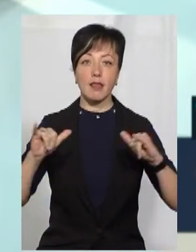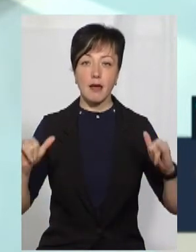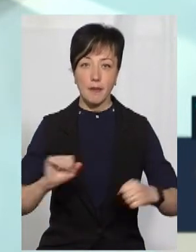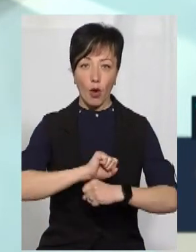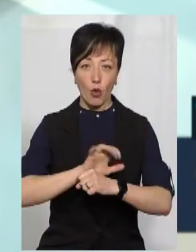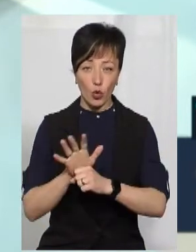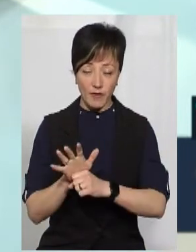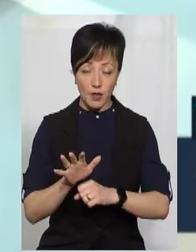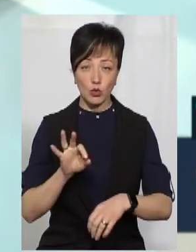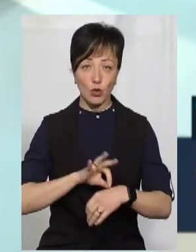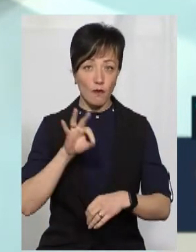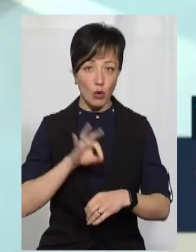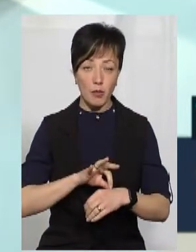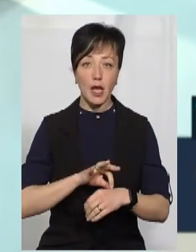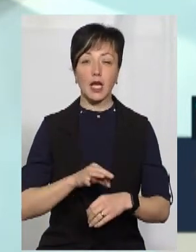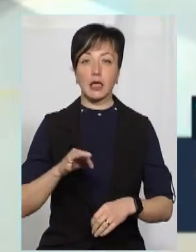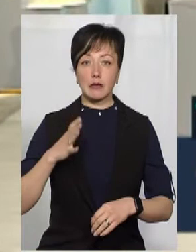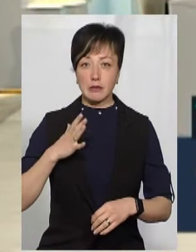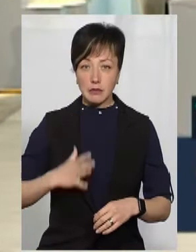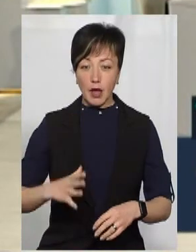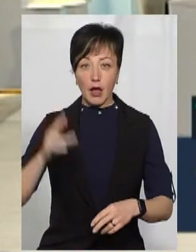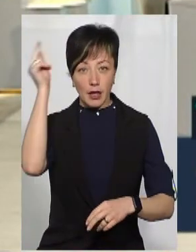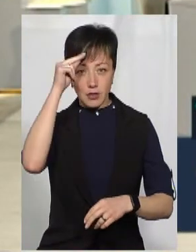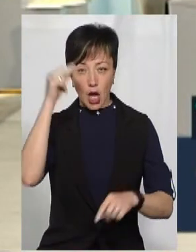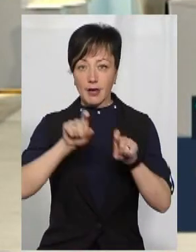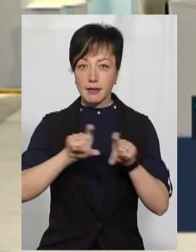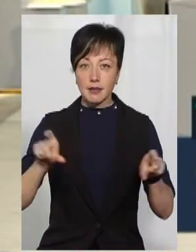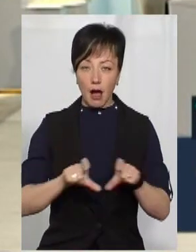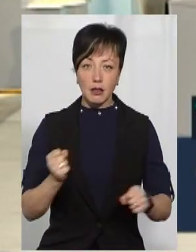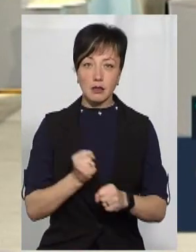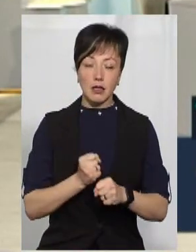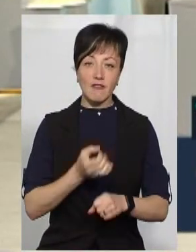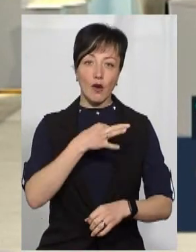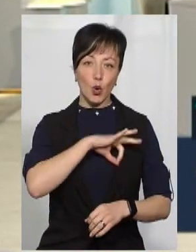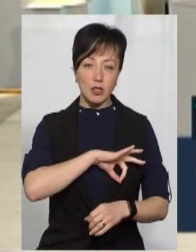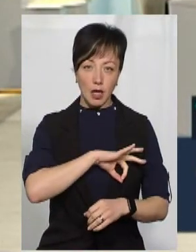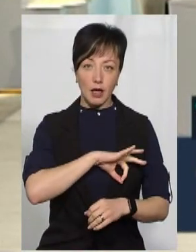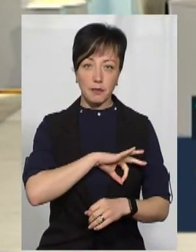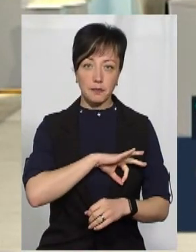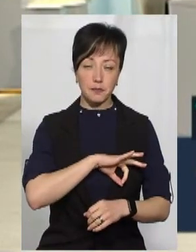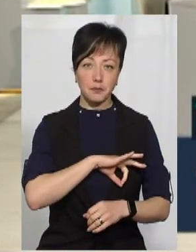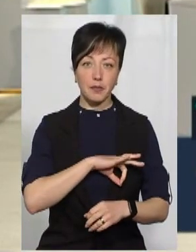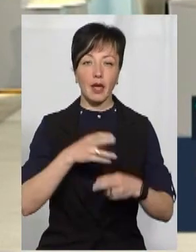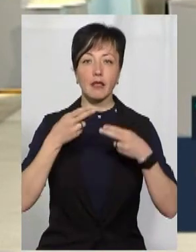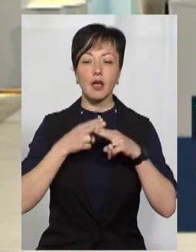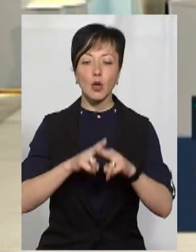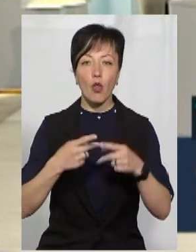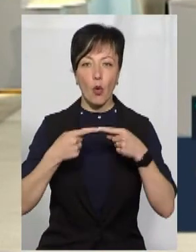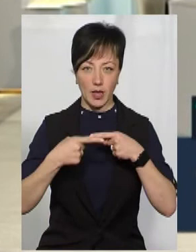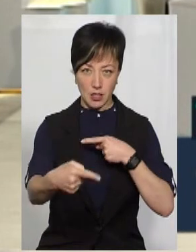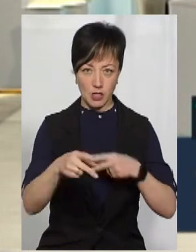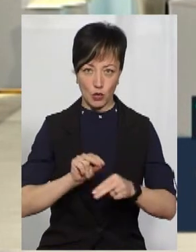COVID-19, змусили навчальні заклади вдатися до використання технологій